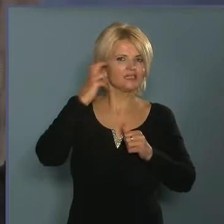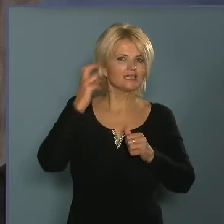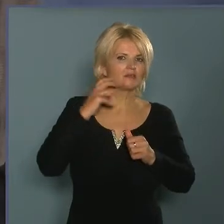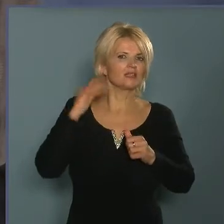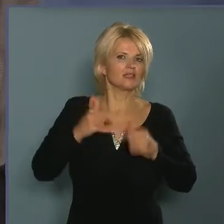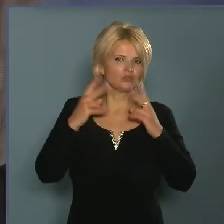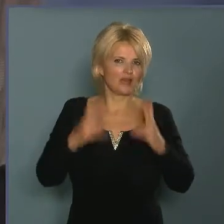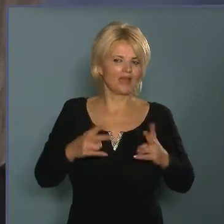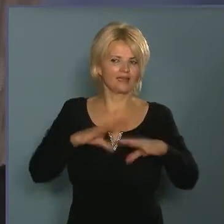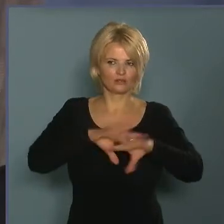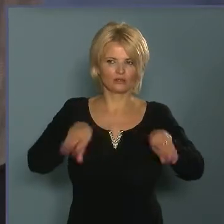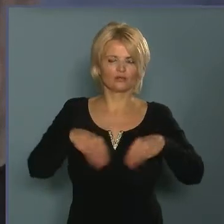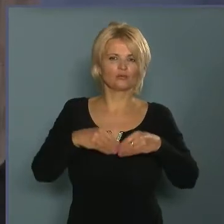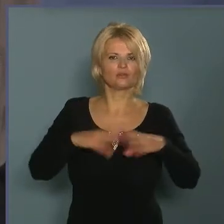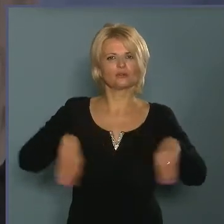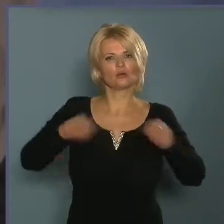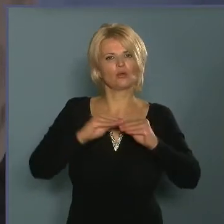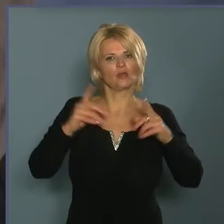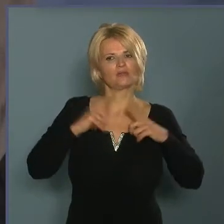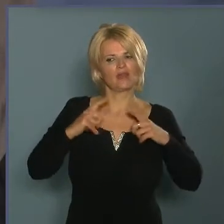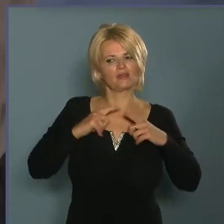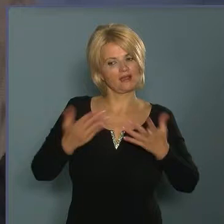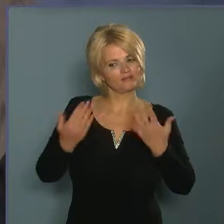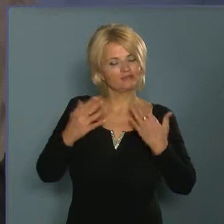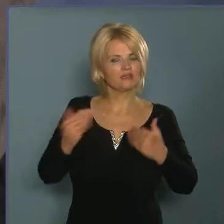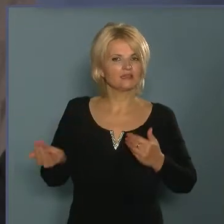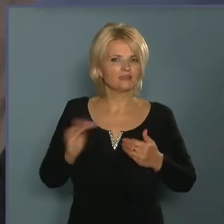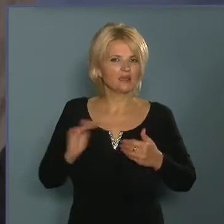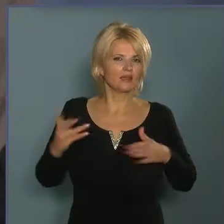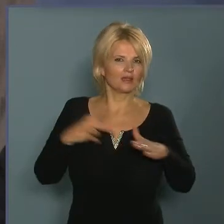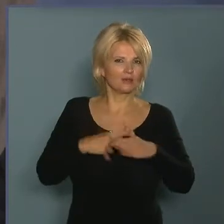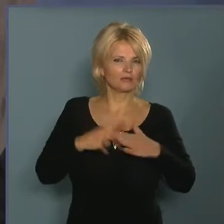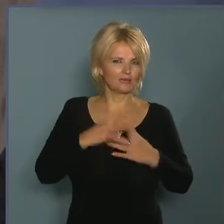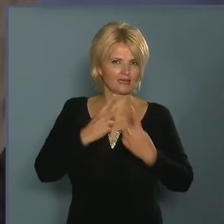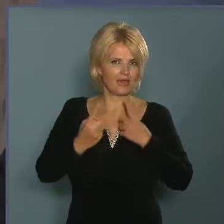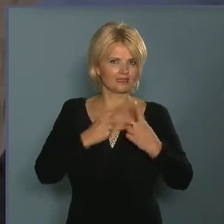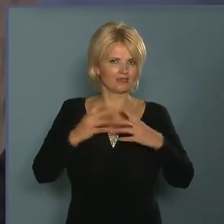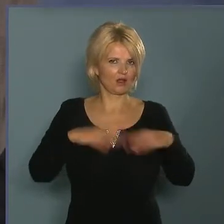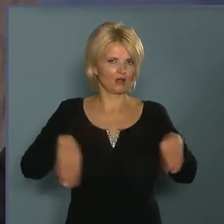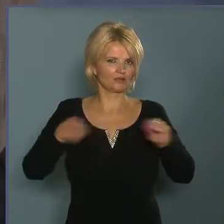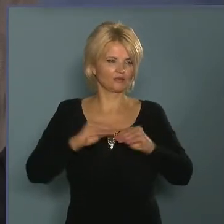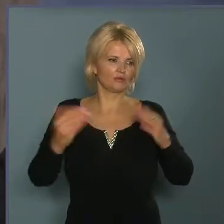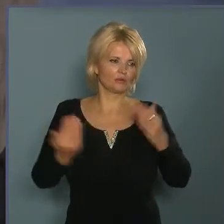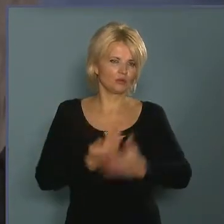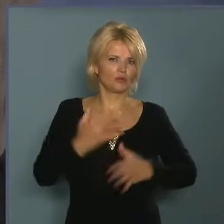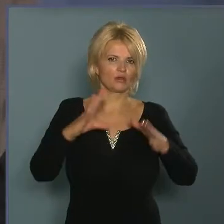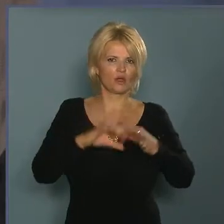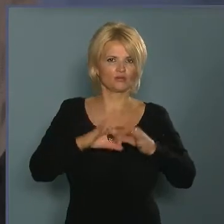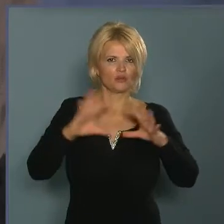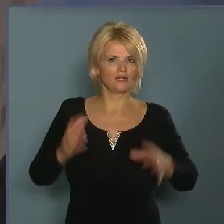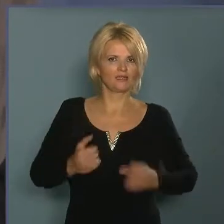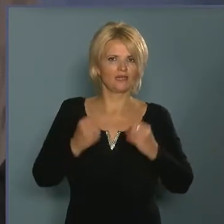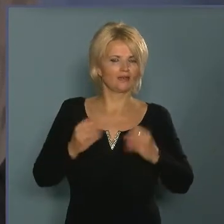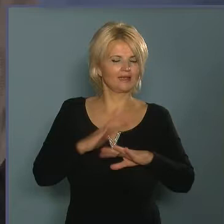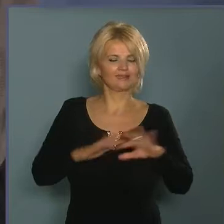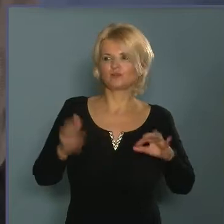egyébként, a szülők várják a gyerekeket, miért ne játszhatnának közben egymással a szülők, kélakulnának új kapcsolatok, nem csak